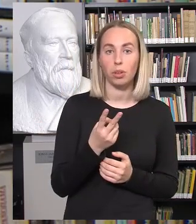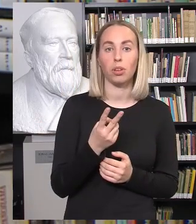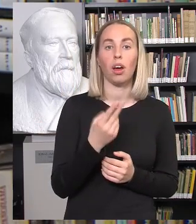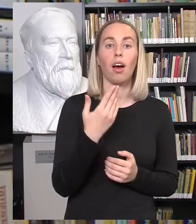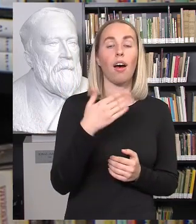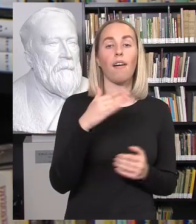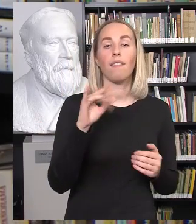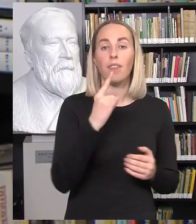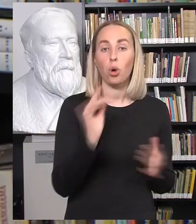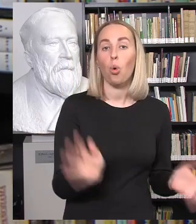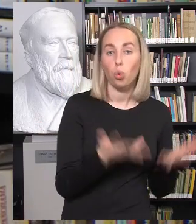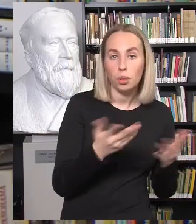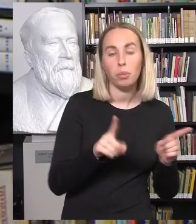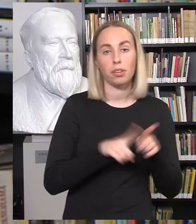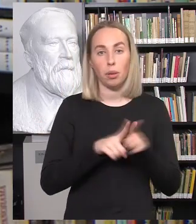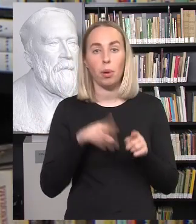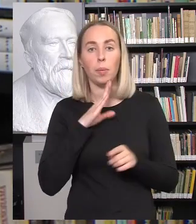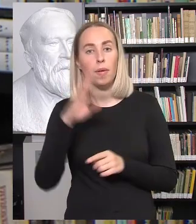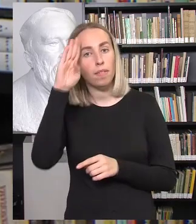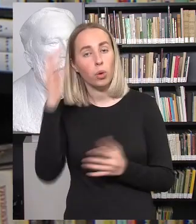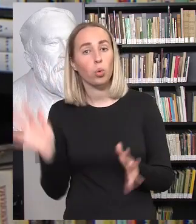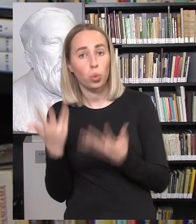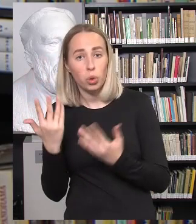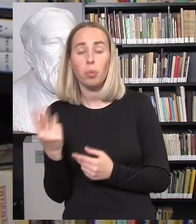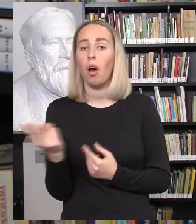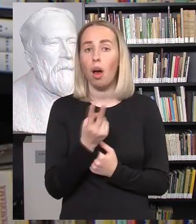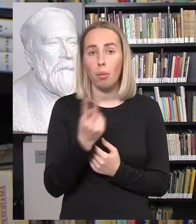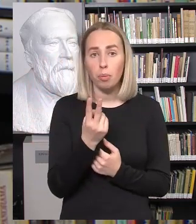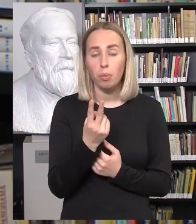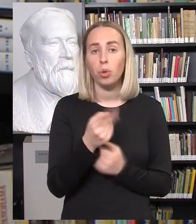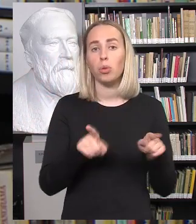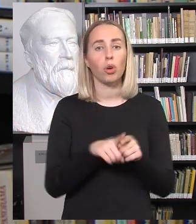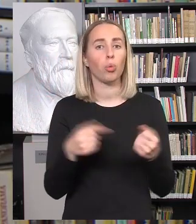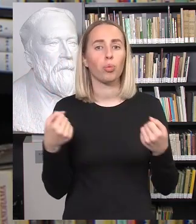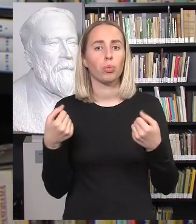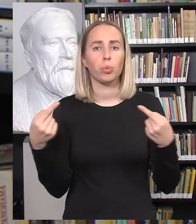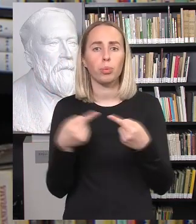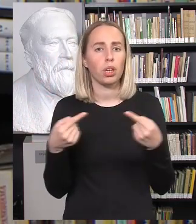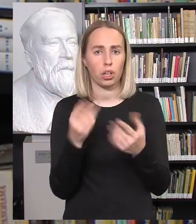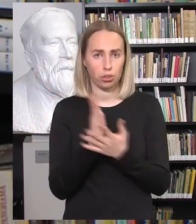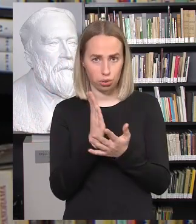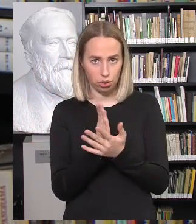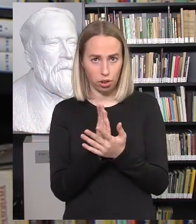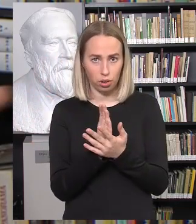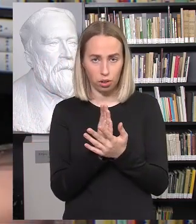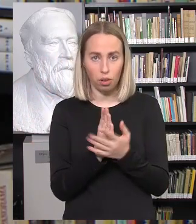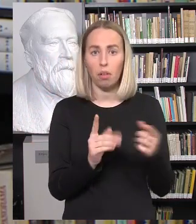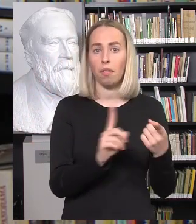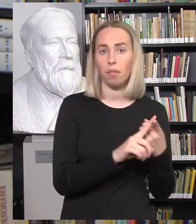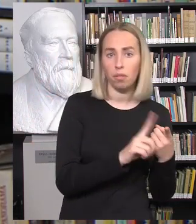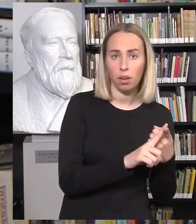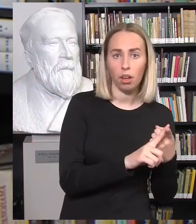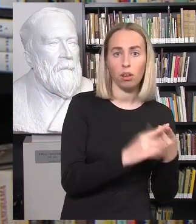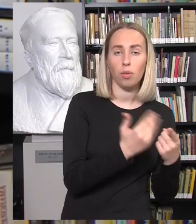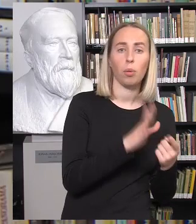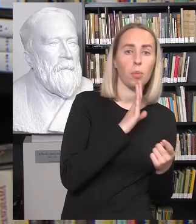lytiškumas, kodėl jos yra vis dar tarsi kovos ringe. Viename jo kampe yra lytiškumas,